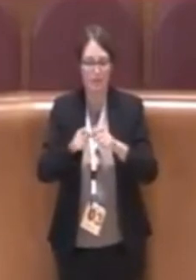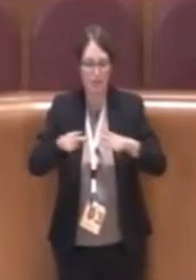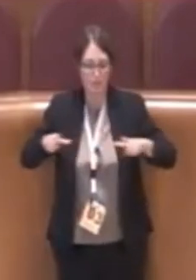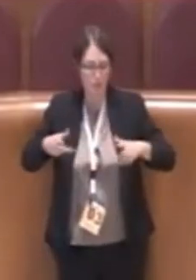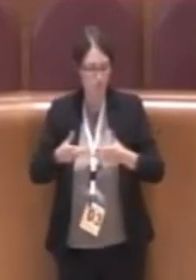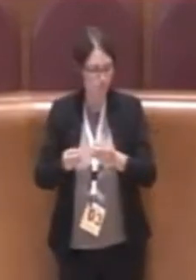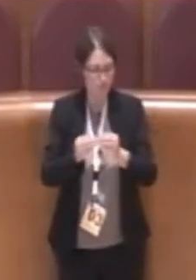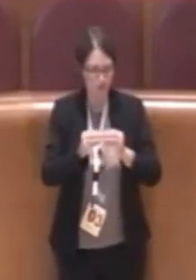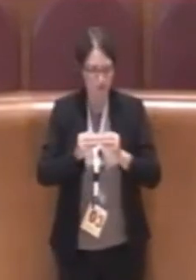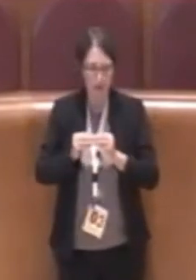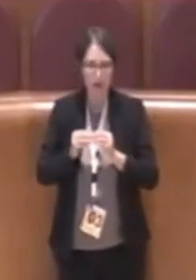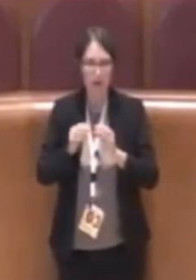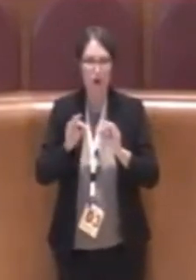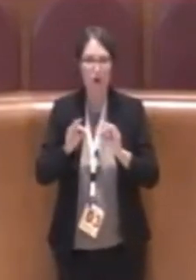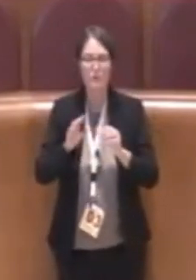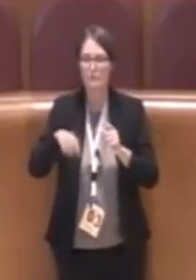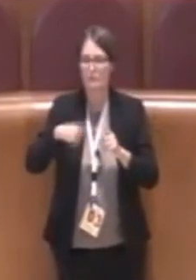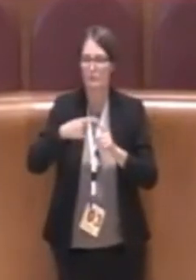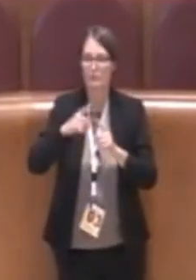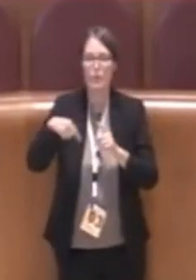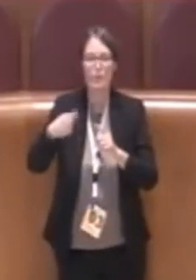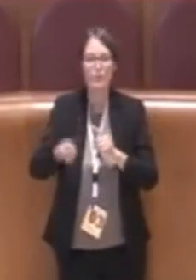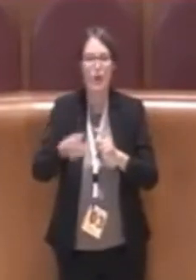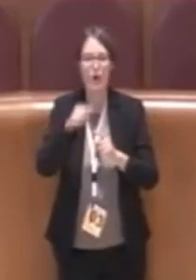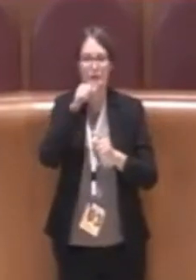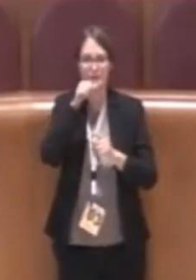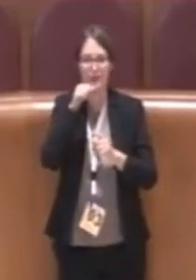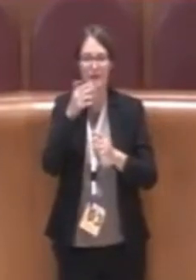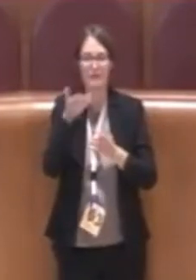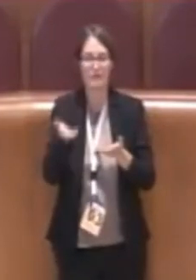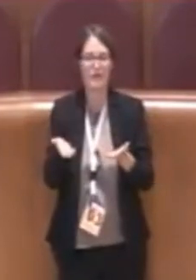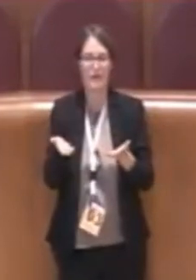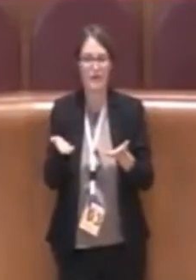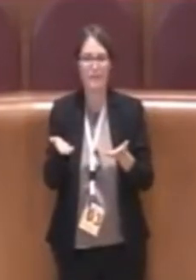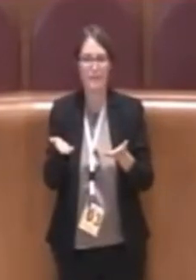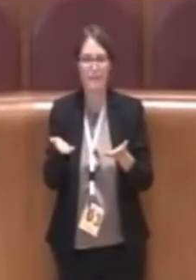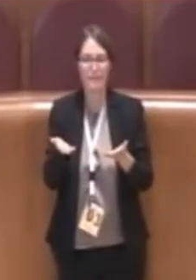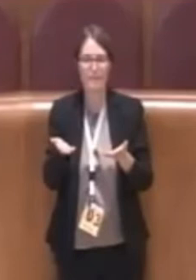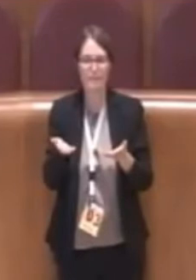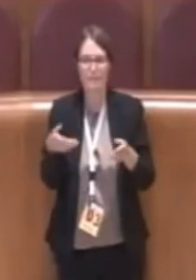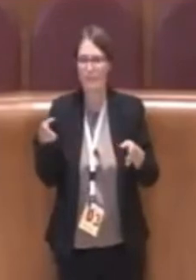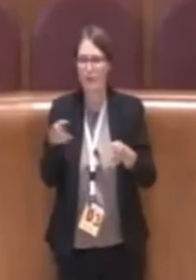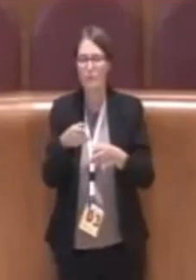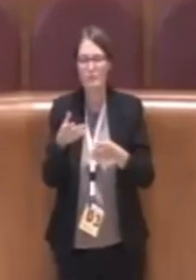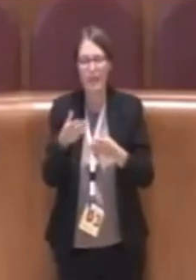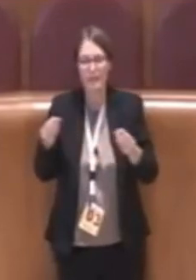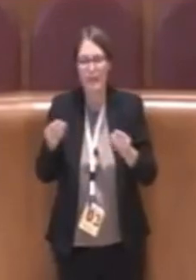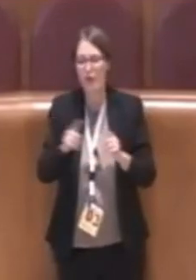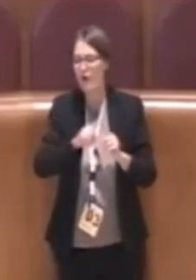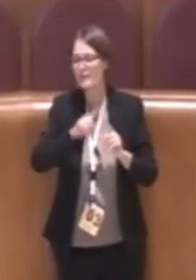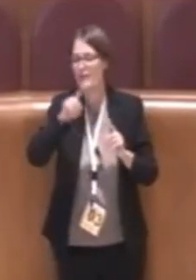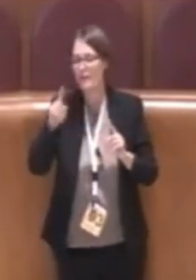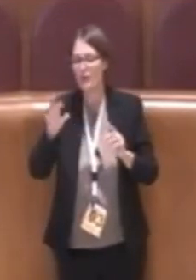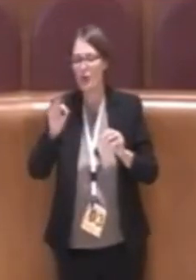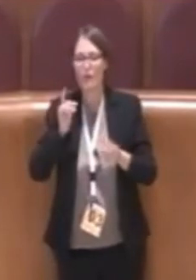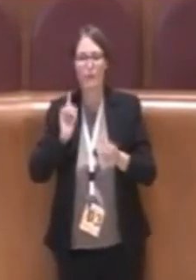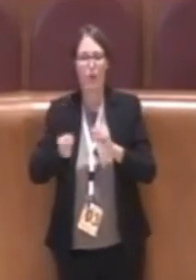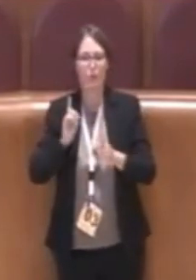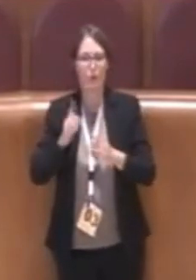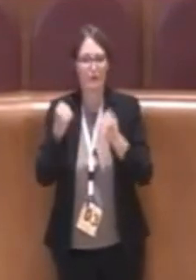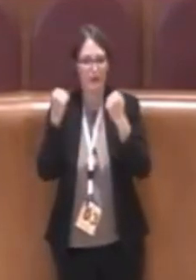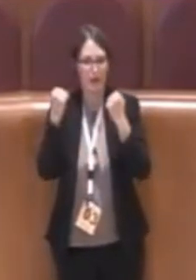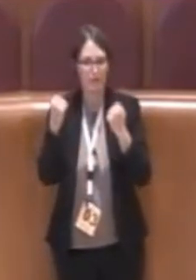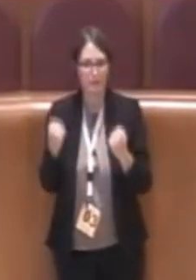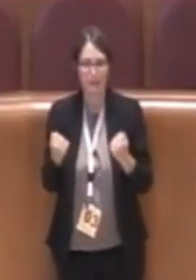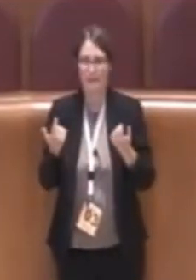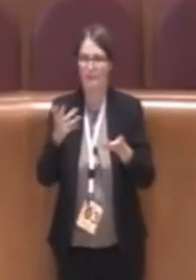urbanistiche, però poi si deve proseguire ed arrivare verso le politiche abitative, cioè il controllo dei